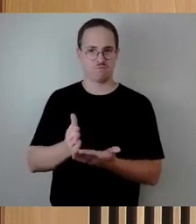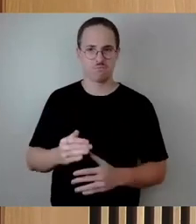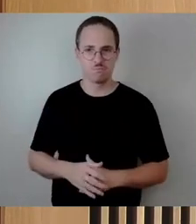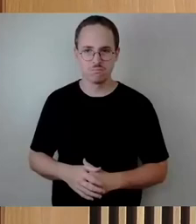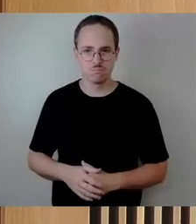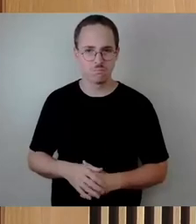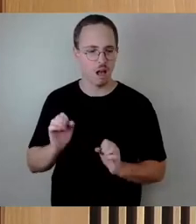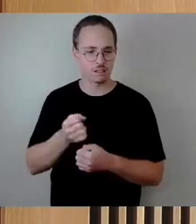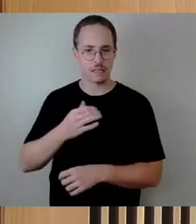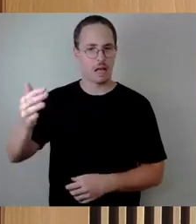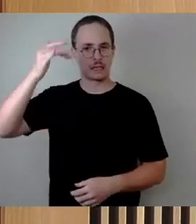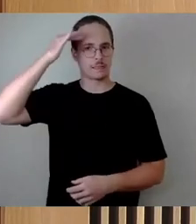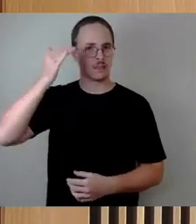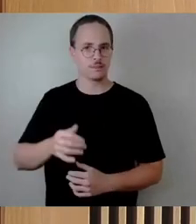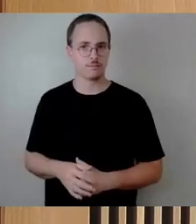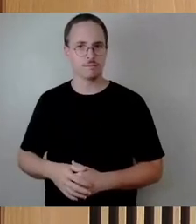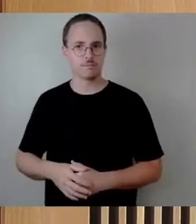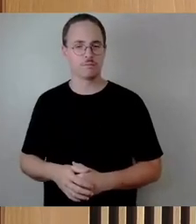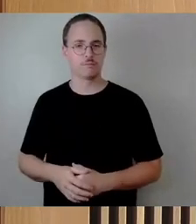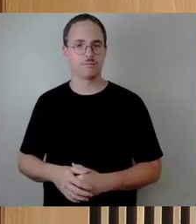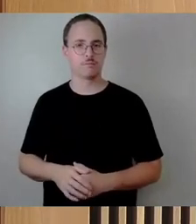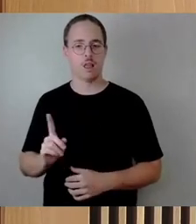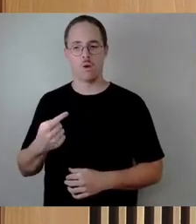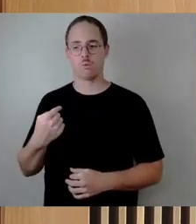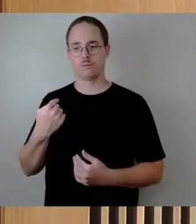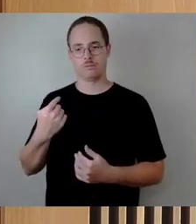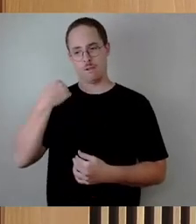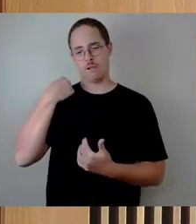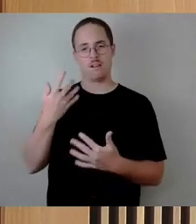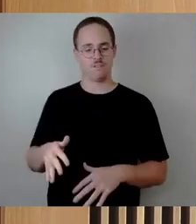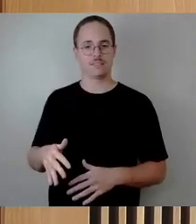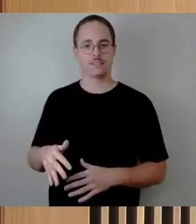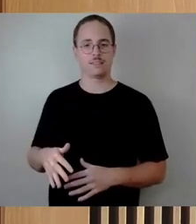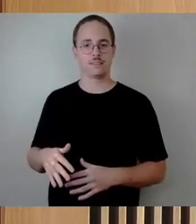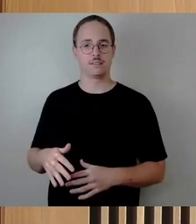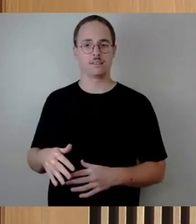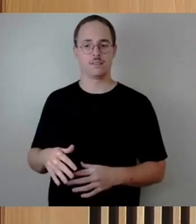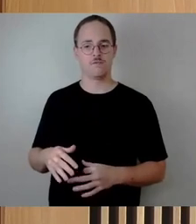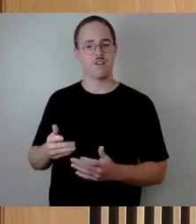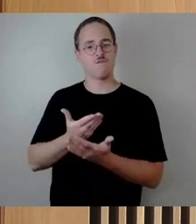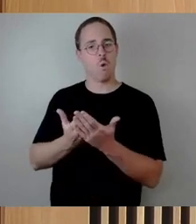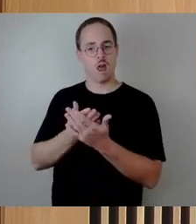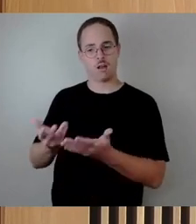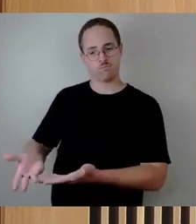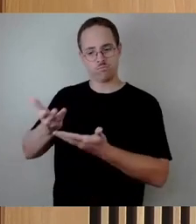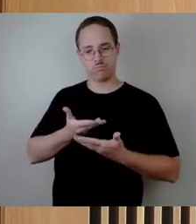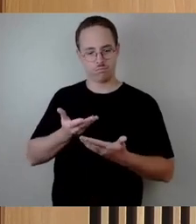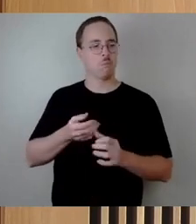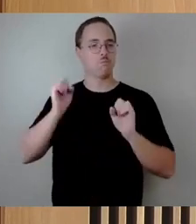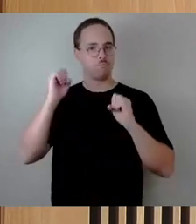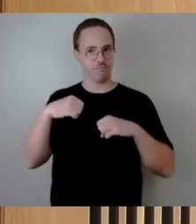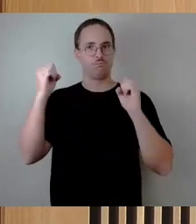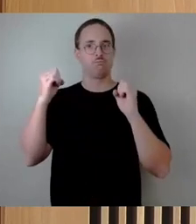bekommen, die auch sofort entschieden worden ist. Das Eigentümliche wiederum an der Vorlage war, dass sie keine